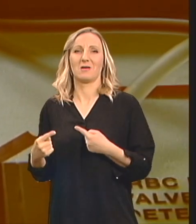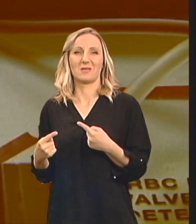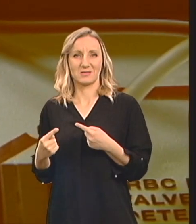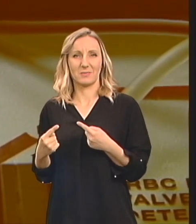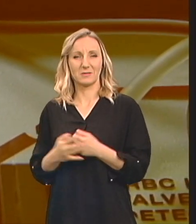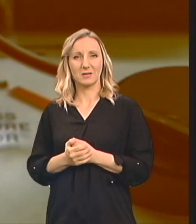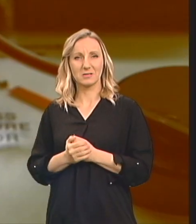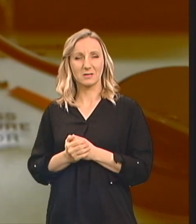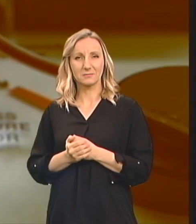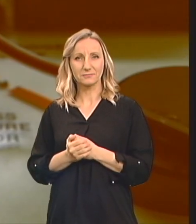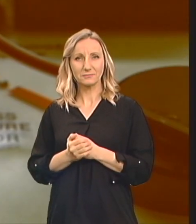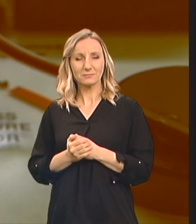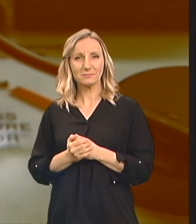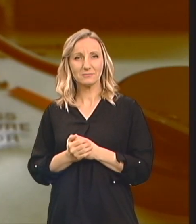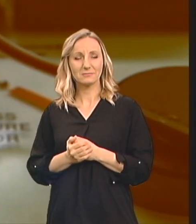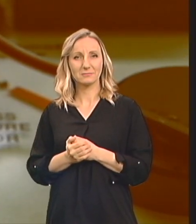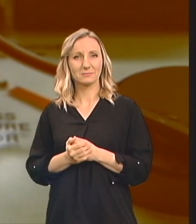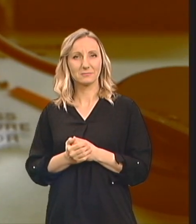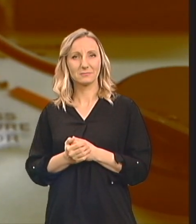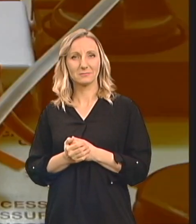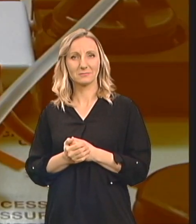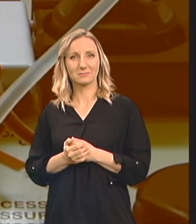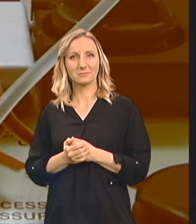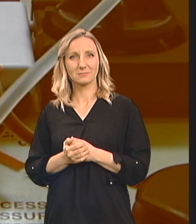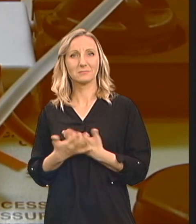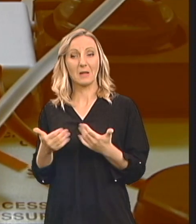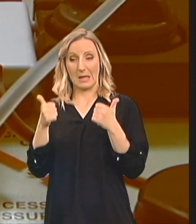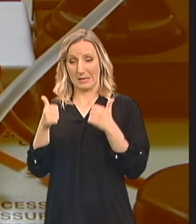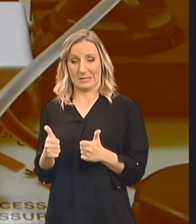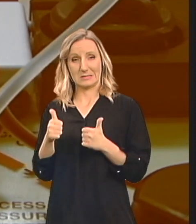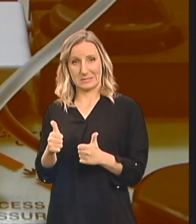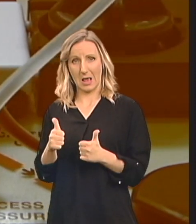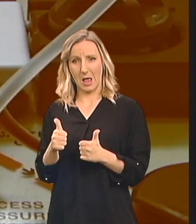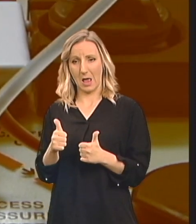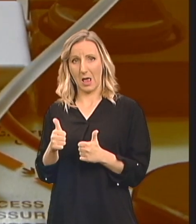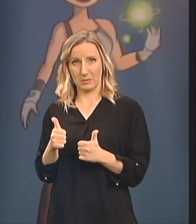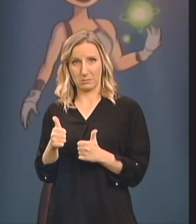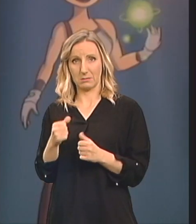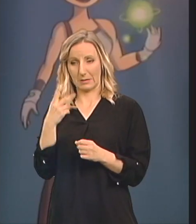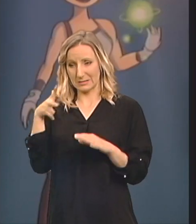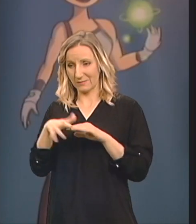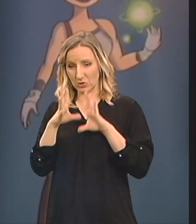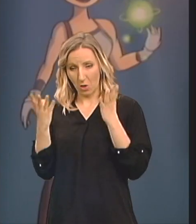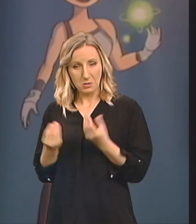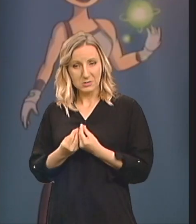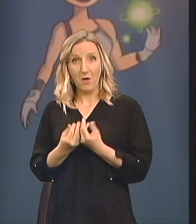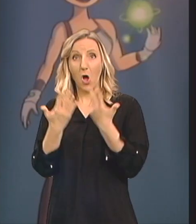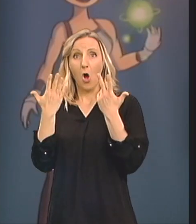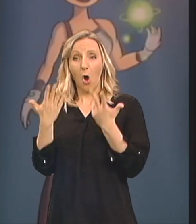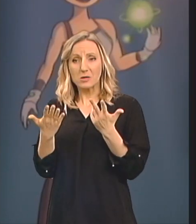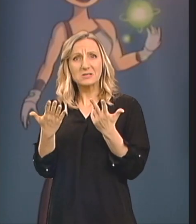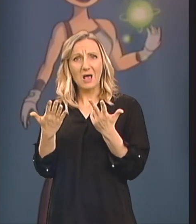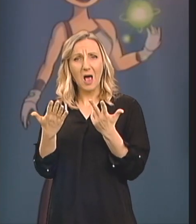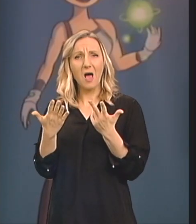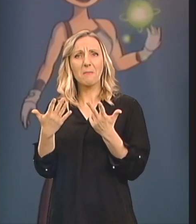donor I onako sad Iz ove perspektive Osam ciklusa hemoterapija Mogla bih još sto